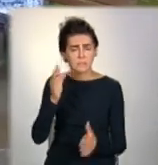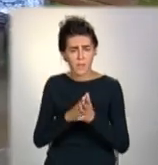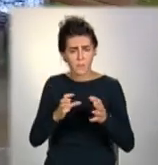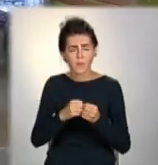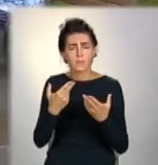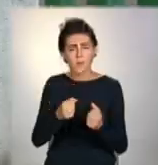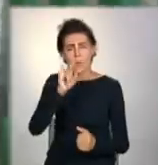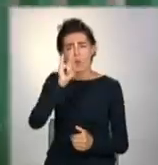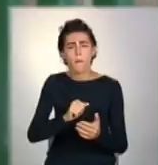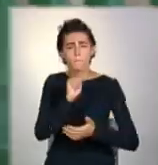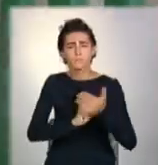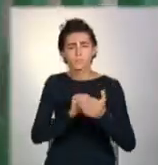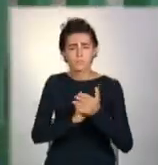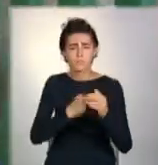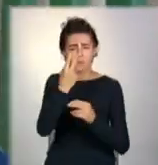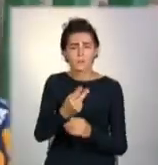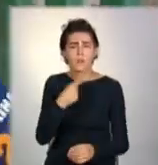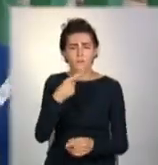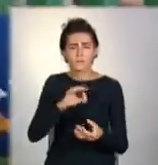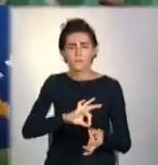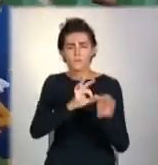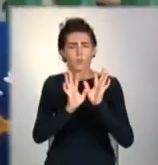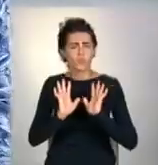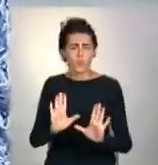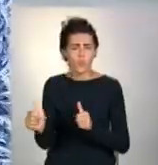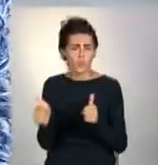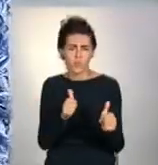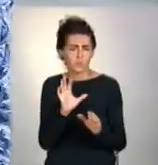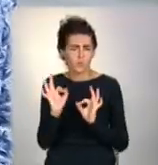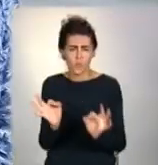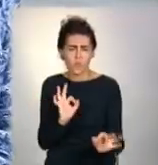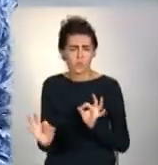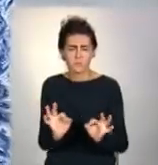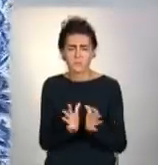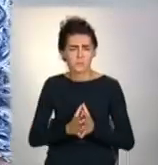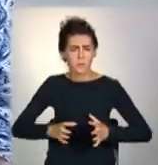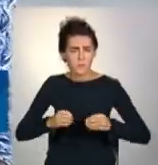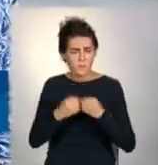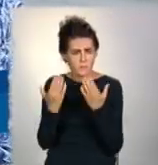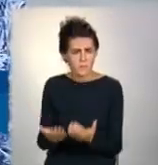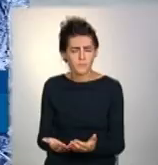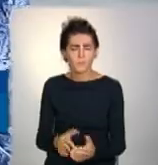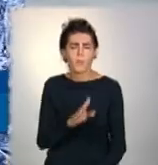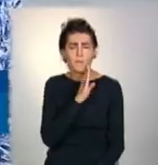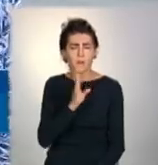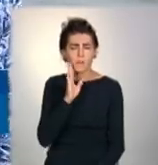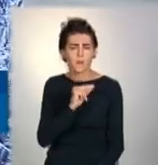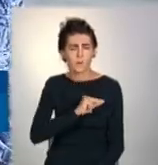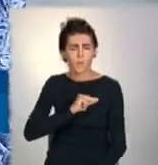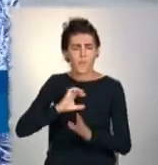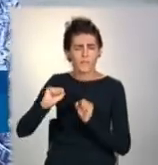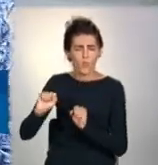малий видерся на підвіконня. Розповідають про них лише хороше. Нормальна сім'я. Мама – адвокат.